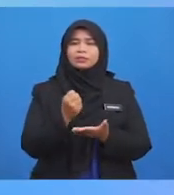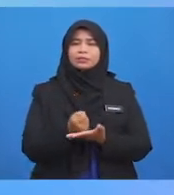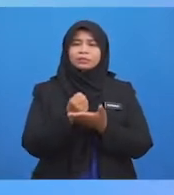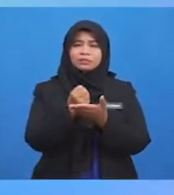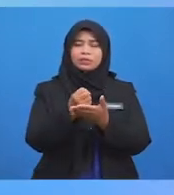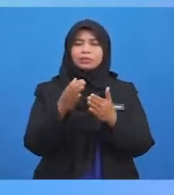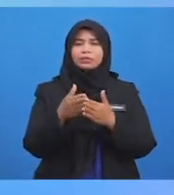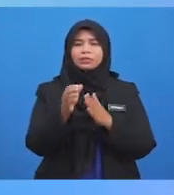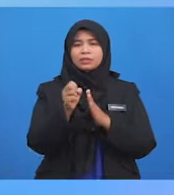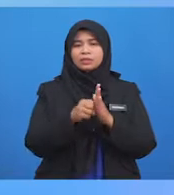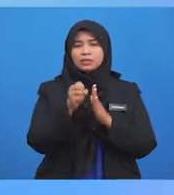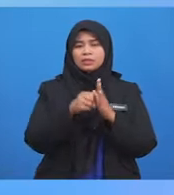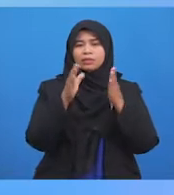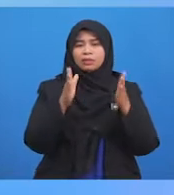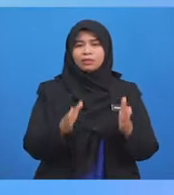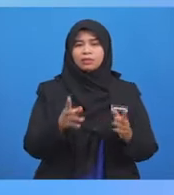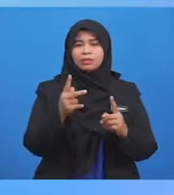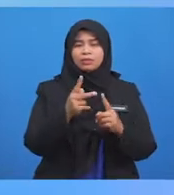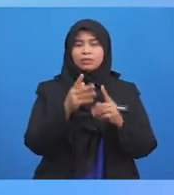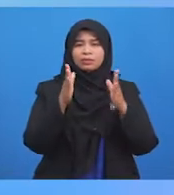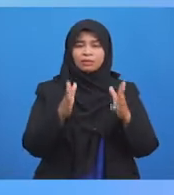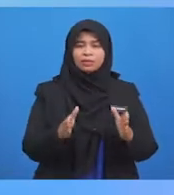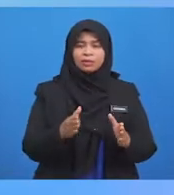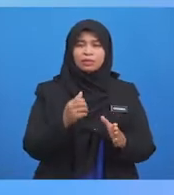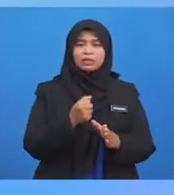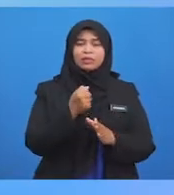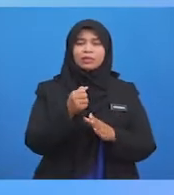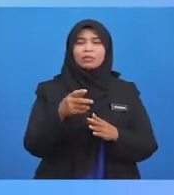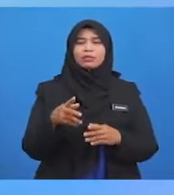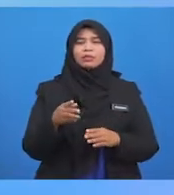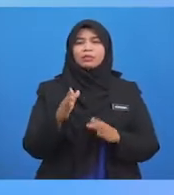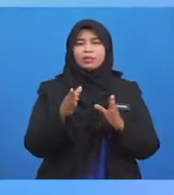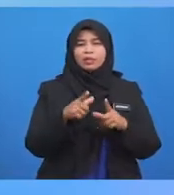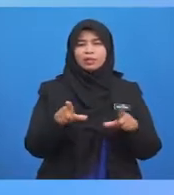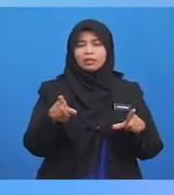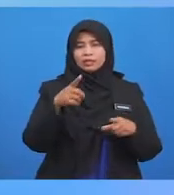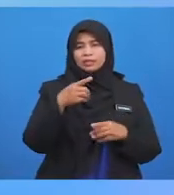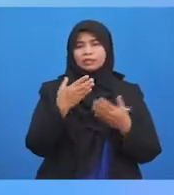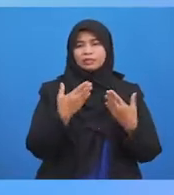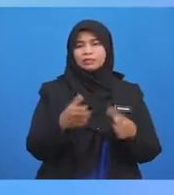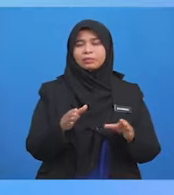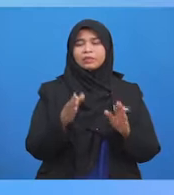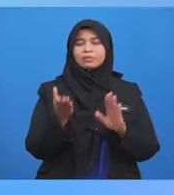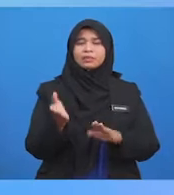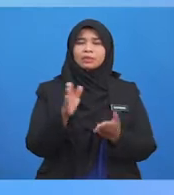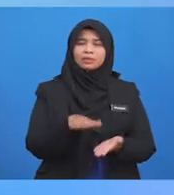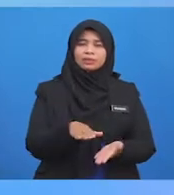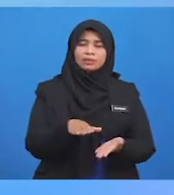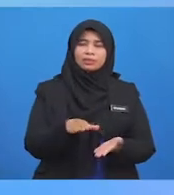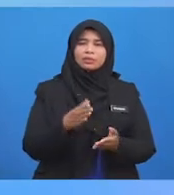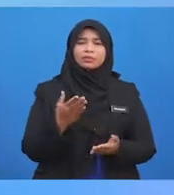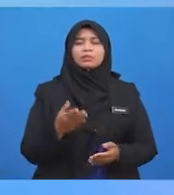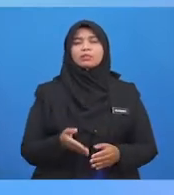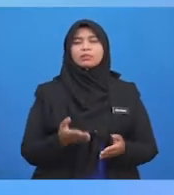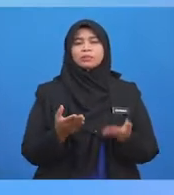Sumbangan Oleh Seseorang Kepada Orang Atau Pihak Lain Setelah Dia Meninggal Dunia Sama Ada